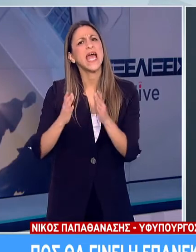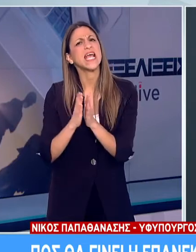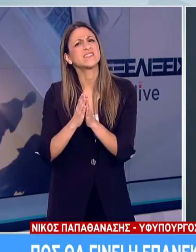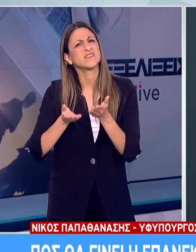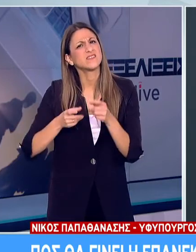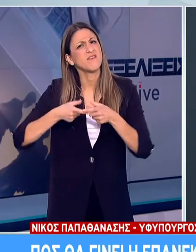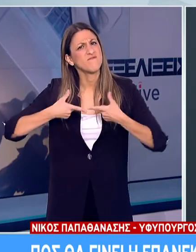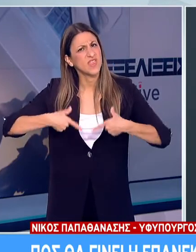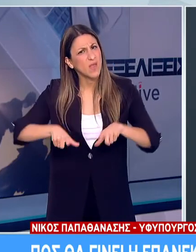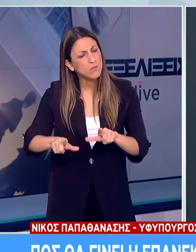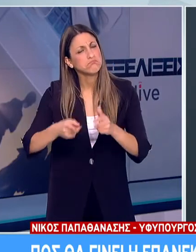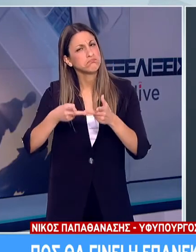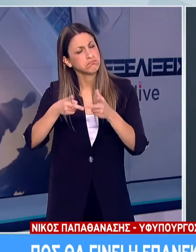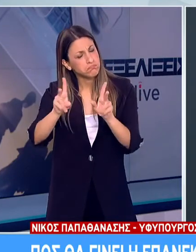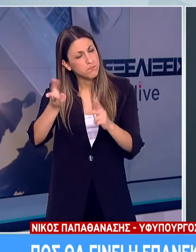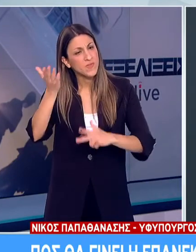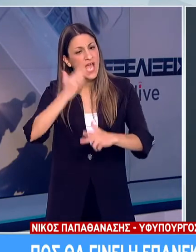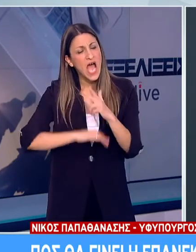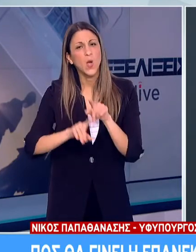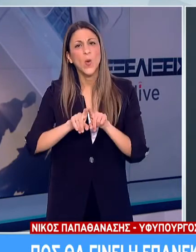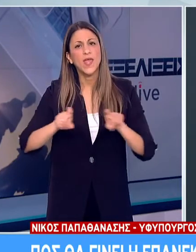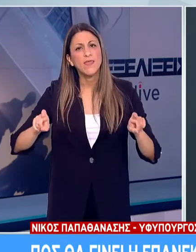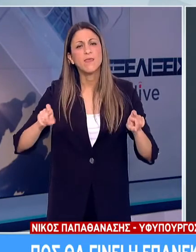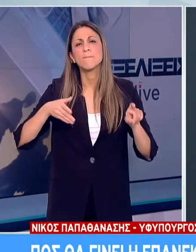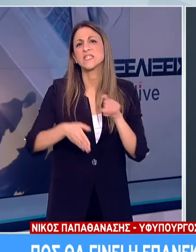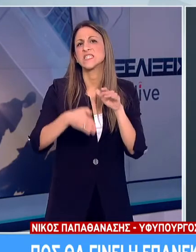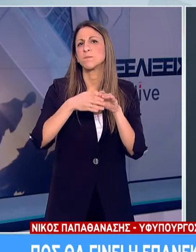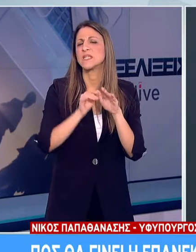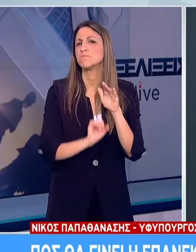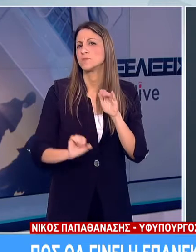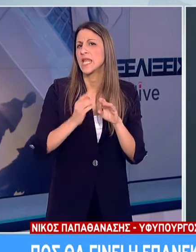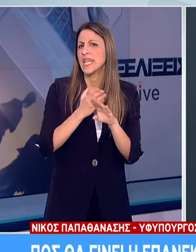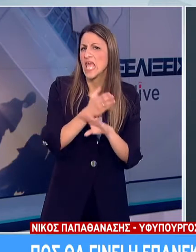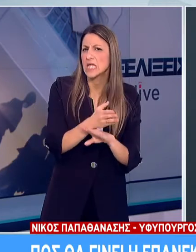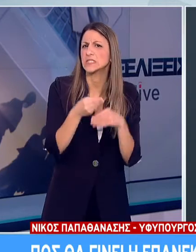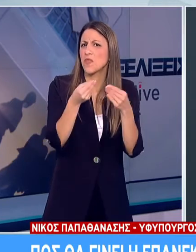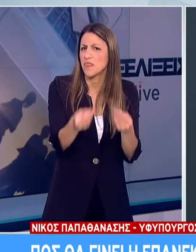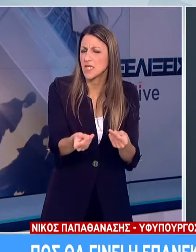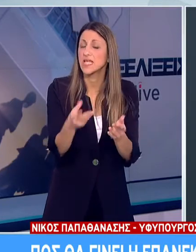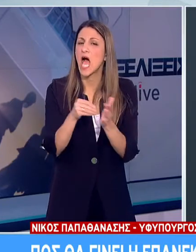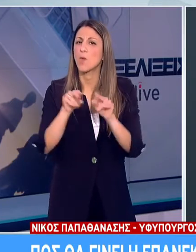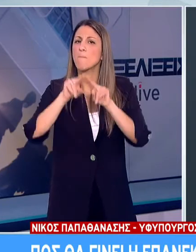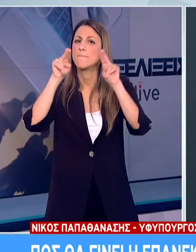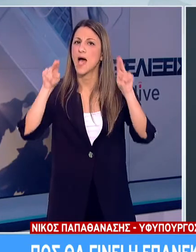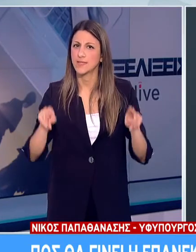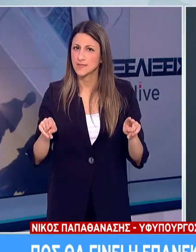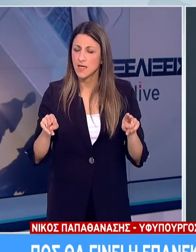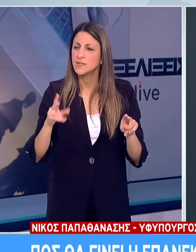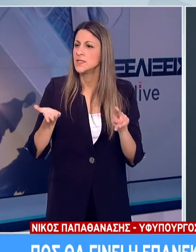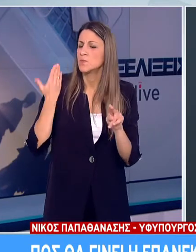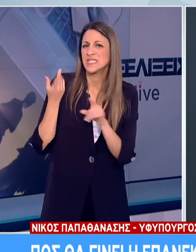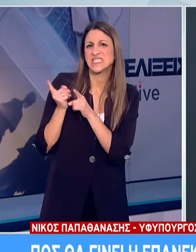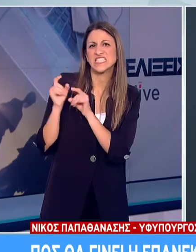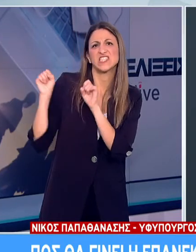ενοικίασης και εκμίστοσης άλλων ειδών προσωπικής και οικιακής χρήσης, και καθώς επίσης και τα καταστήματα που λειτουργούν με συμφωνίες